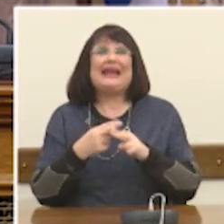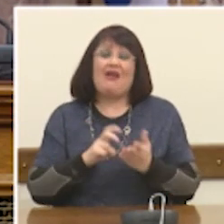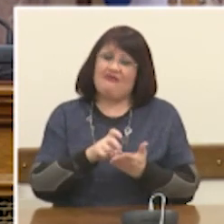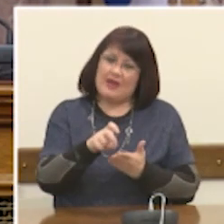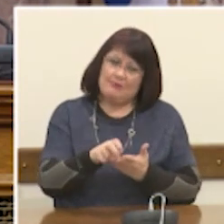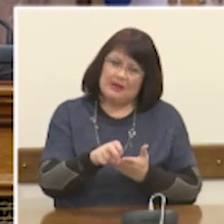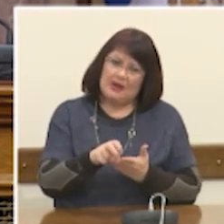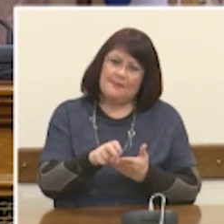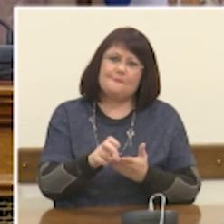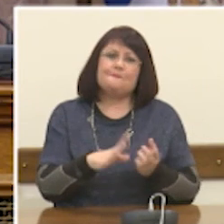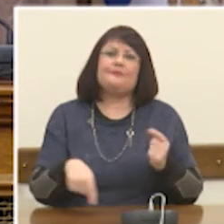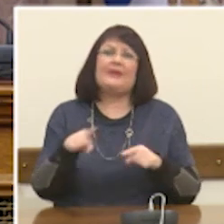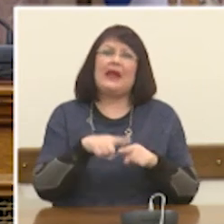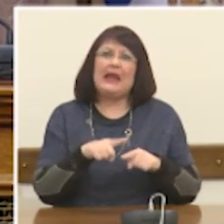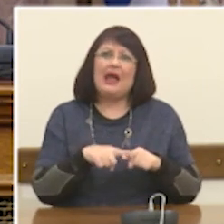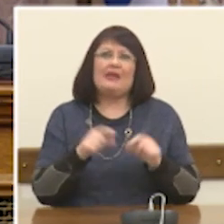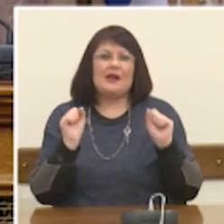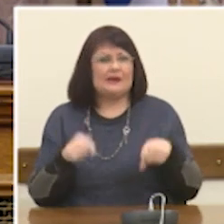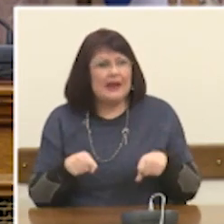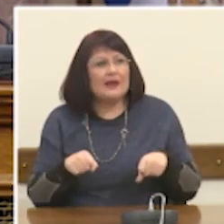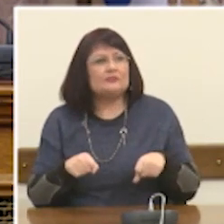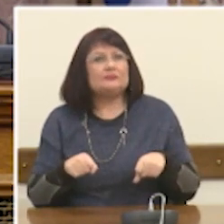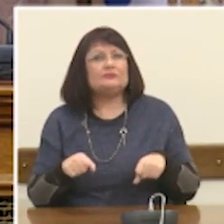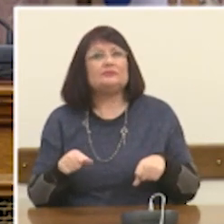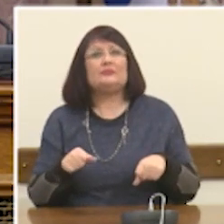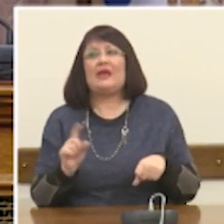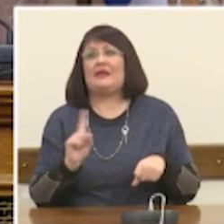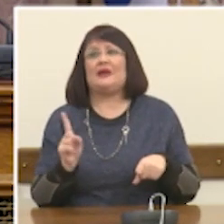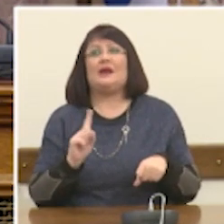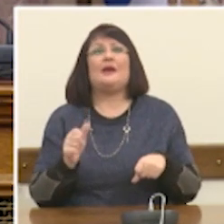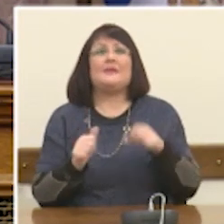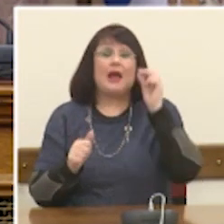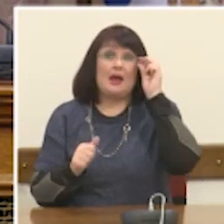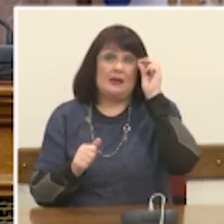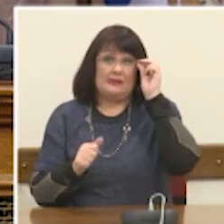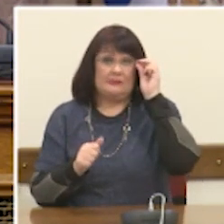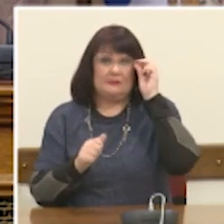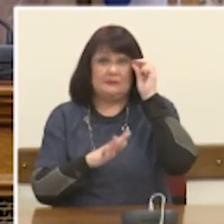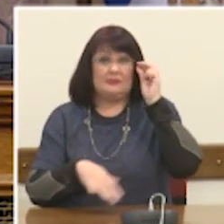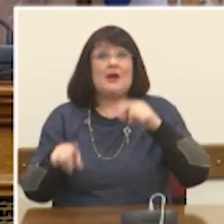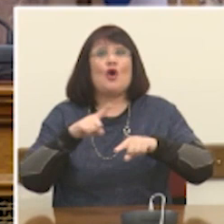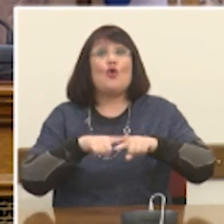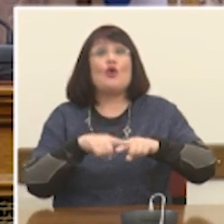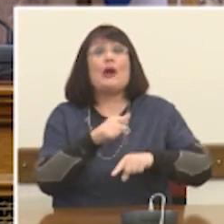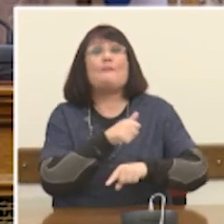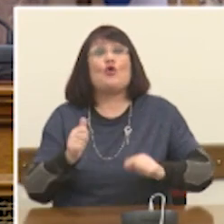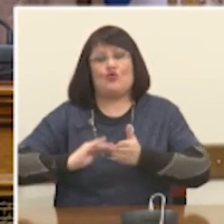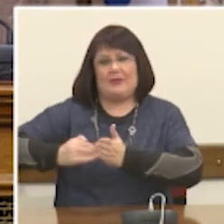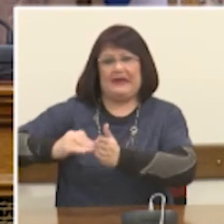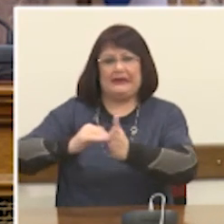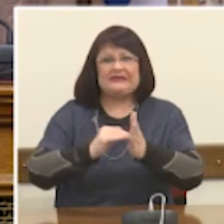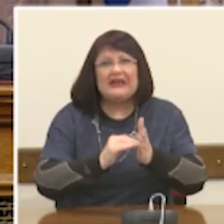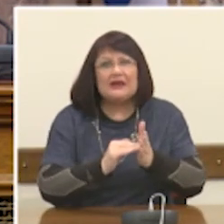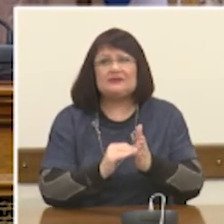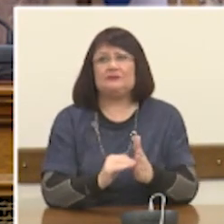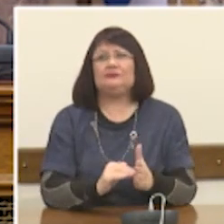και θα συμφωνήσω ο νομιστός αυτό, δεν μπορεί να είναι μια χώρα η οποία θα είναι αποκλειστικά εξαρτημένη μόνο από τις υπηρεσίες. Η